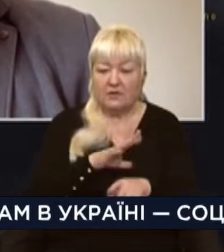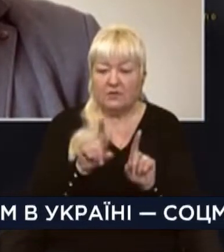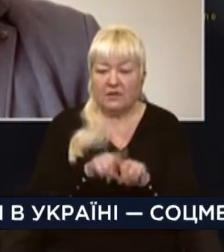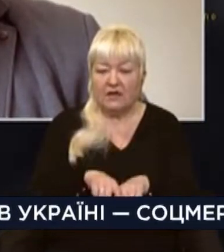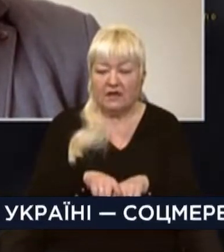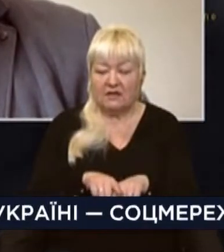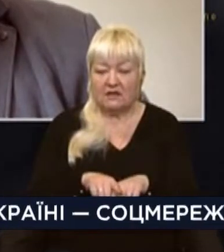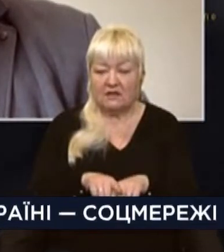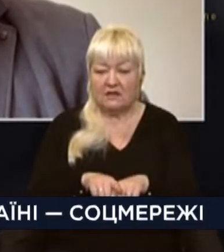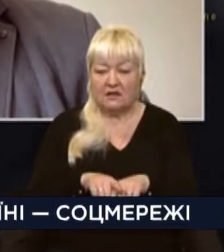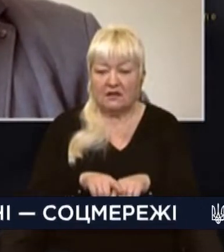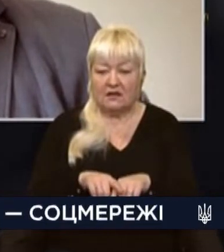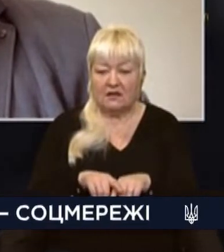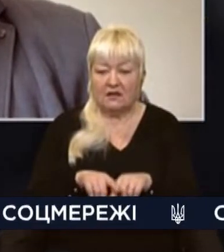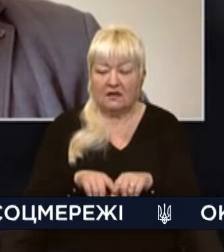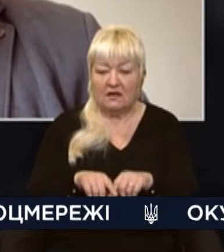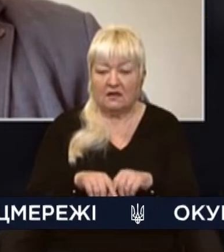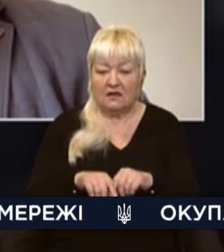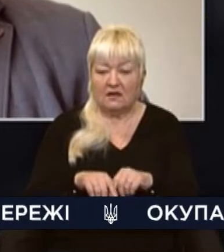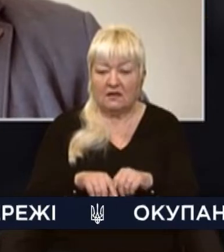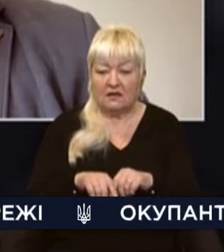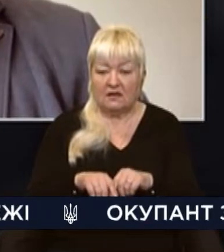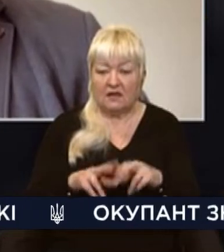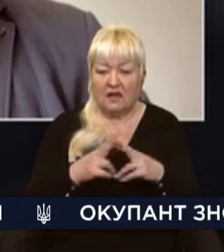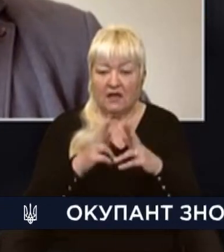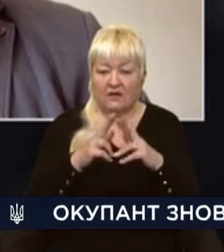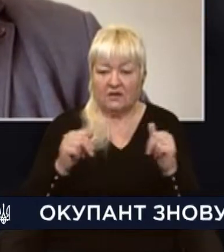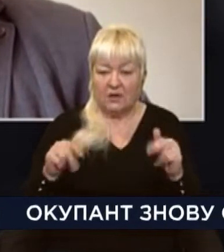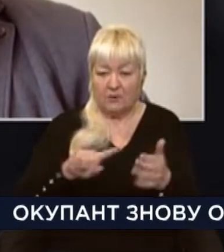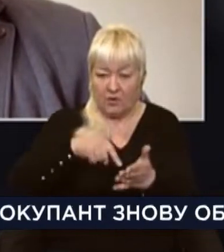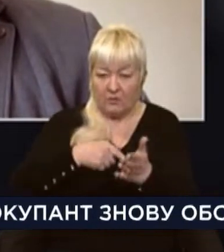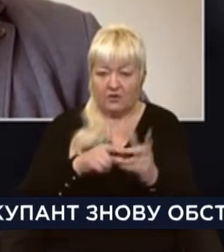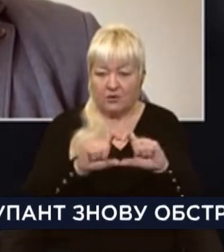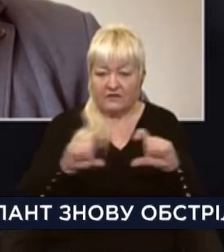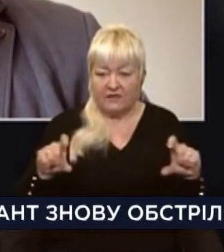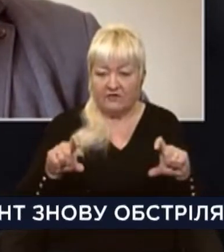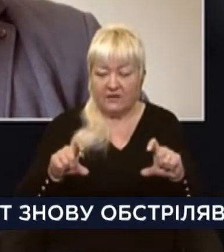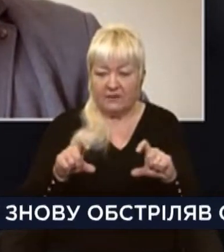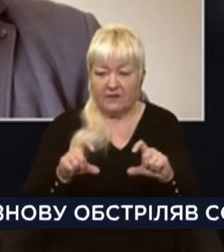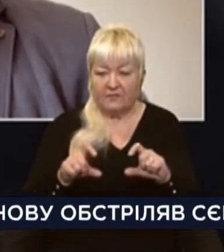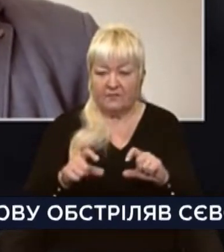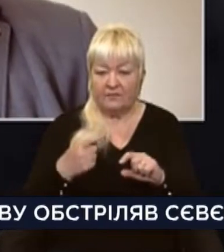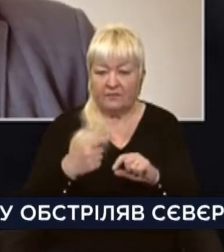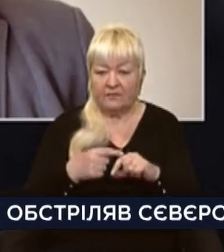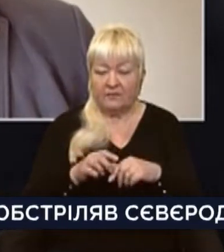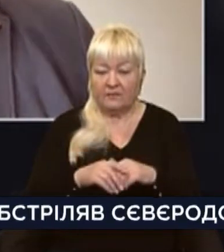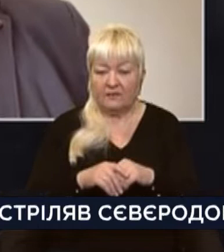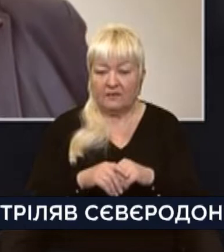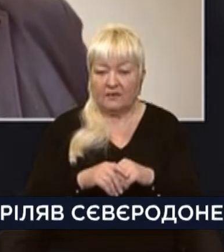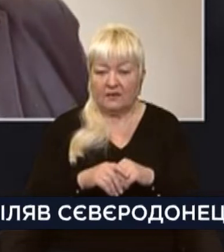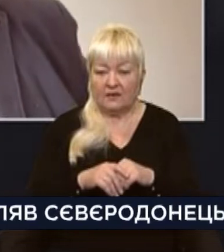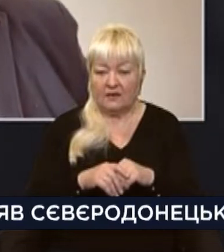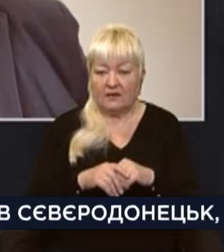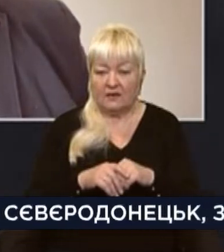така Вента-ЛТД з Дніпропетровська. Це фармакологічна